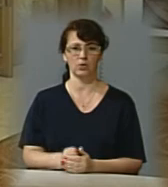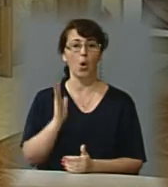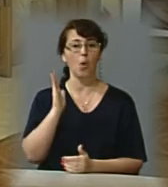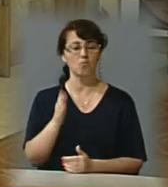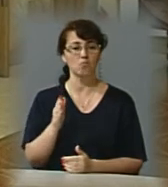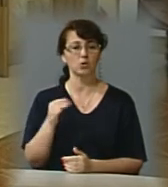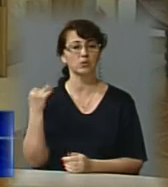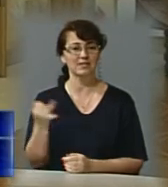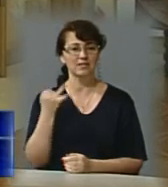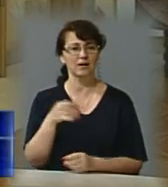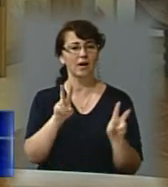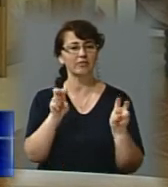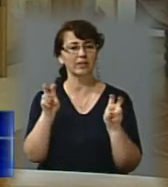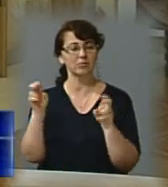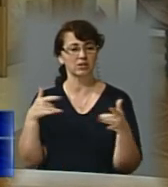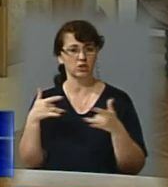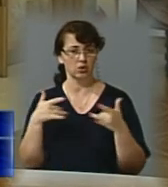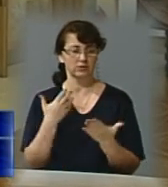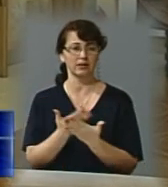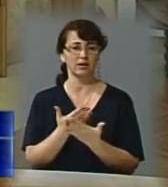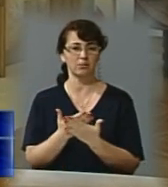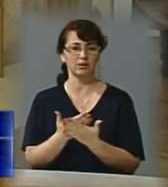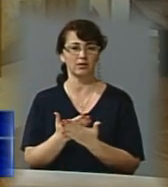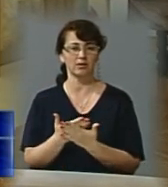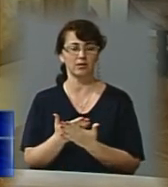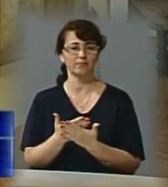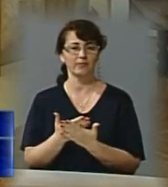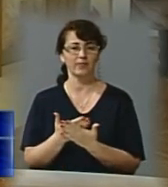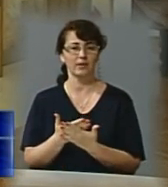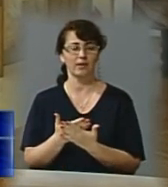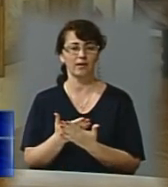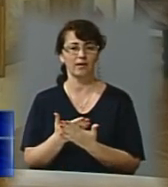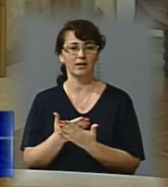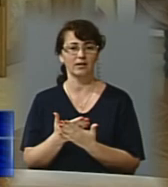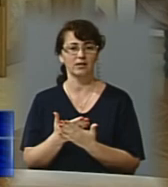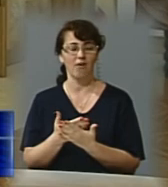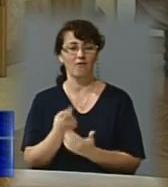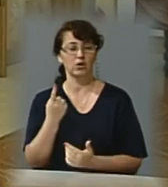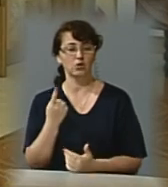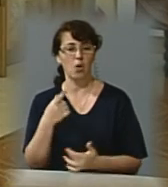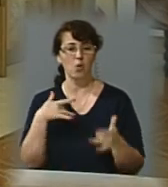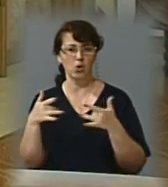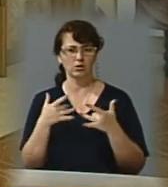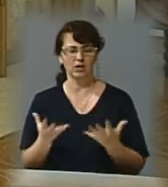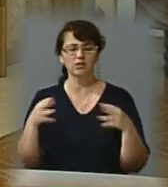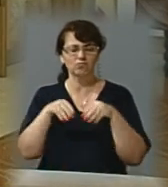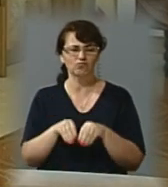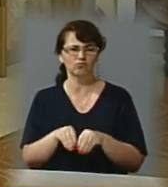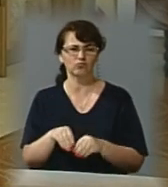цікаві тематичні концерти, наприклад, гала Вагнер, де в одному концерті кращі європейські солісти